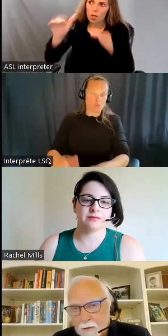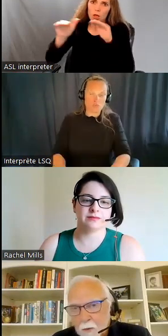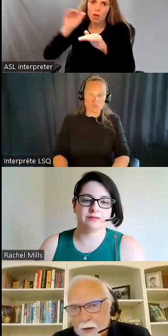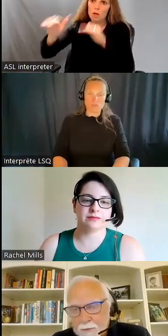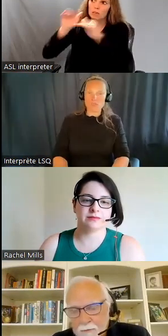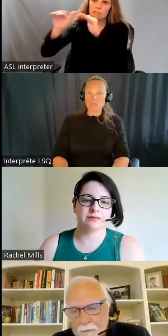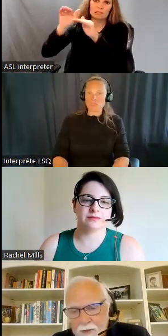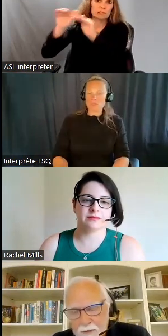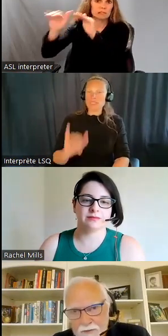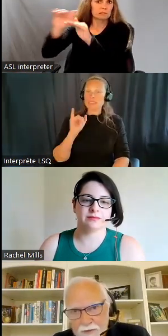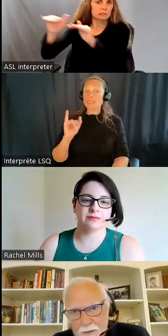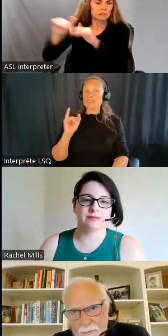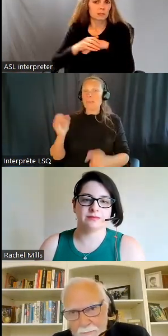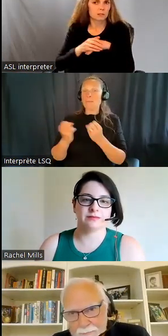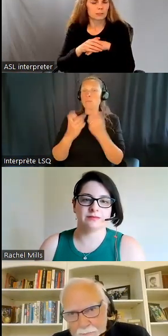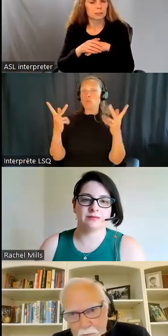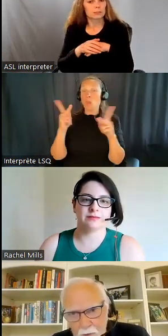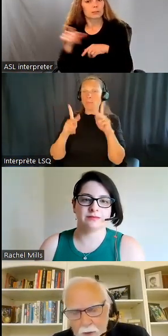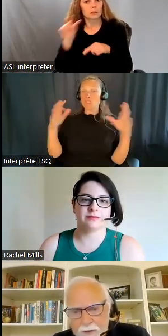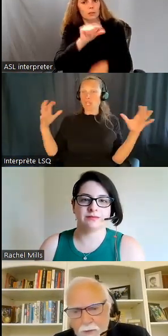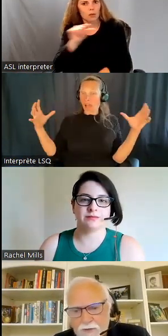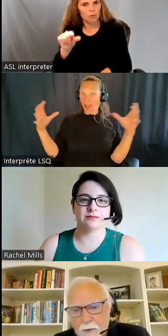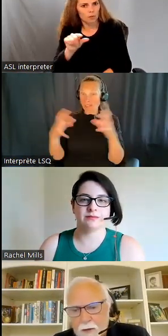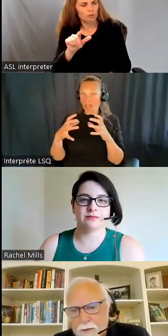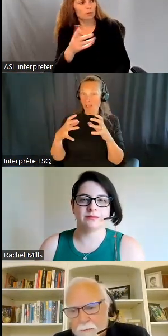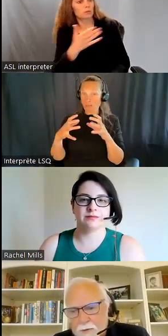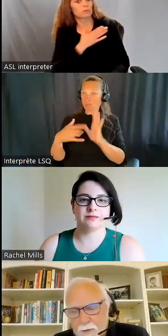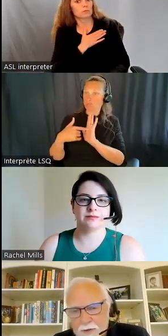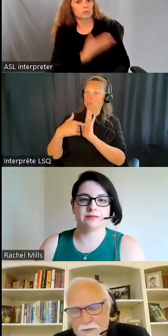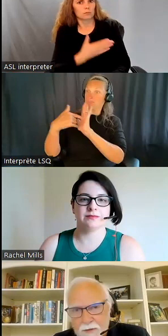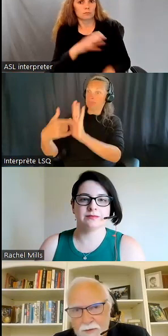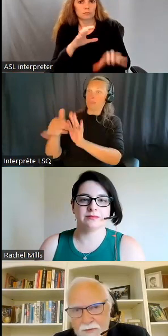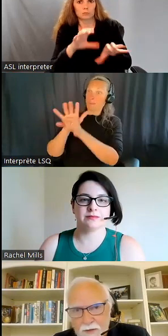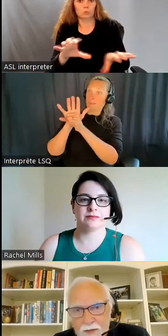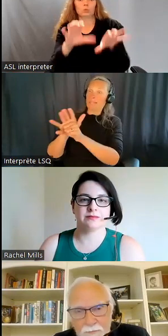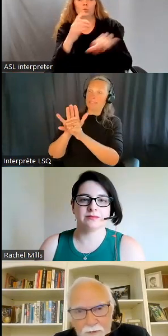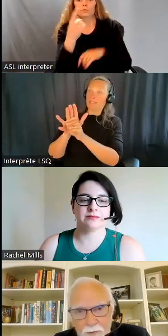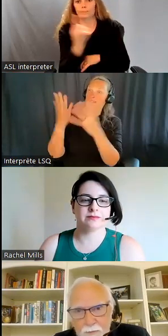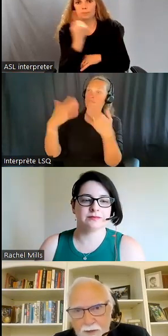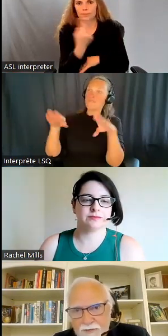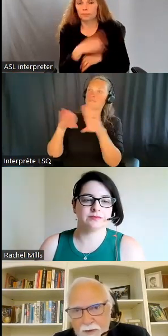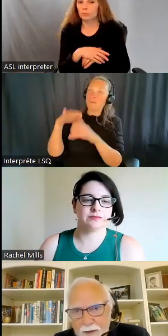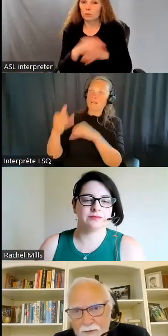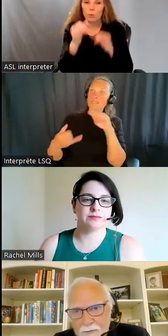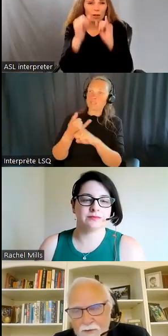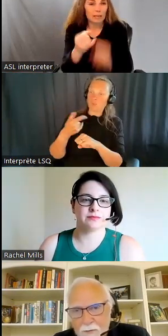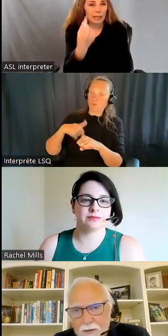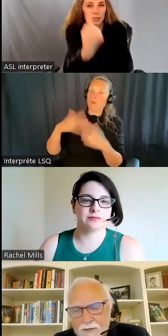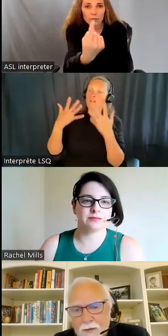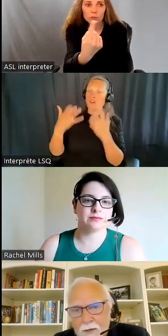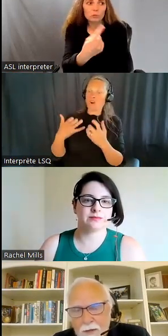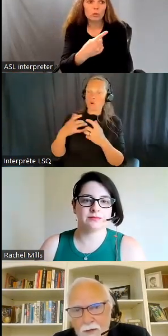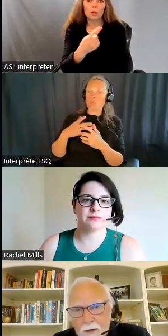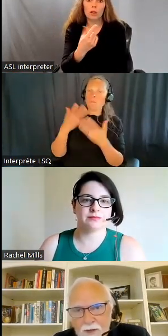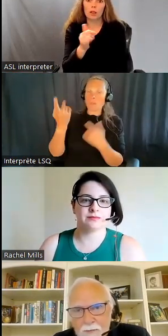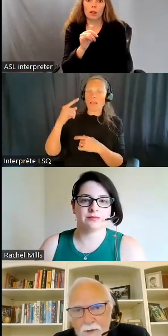'élèvent contre les institutions, je pense que plus le gouvernement ou les gouvernements voudront répondre. Donc,